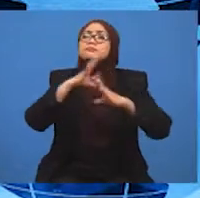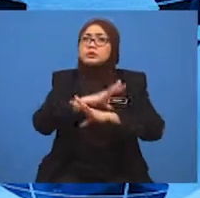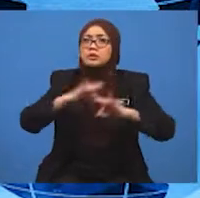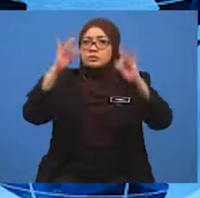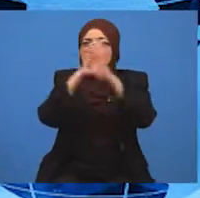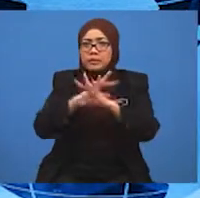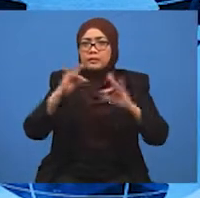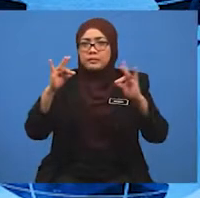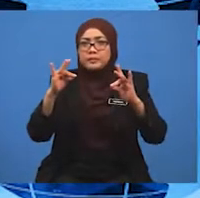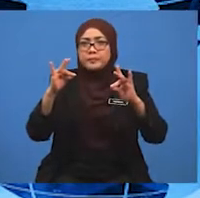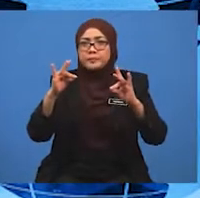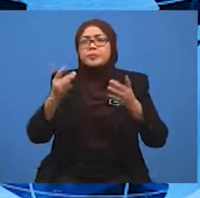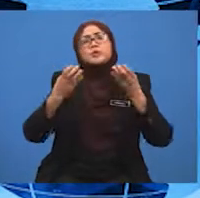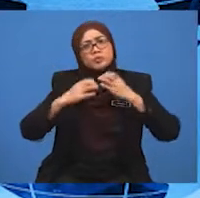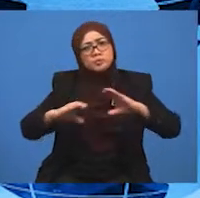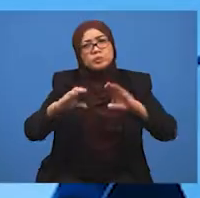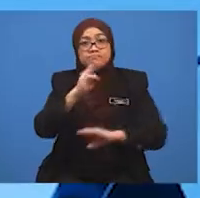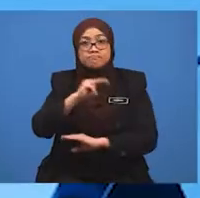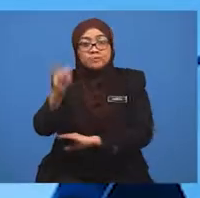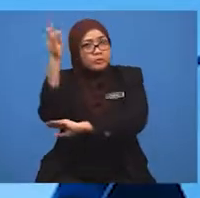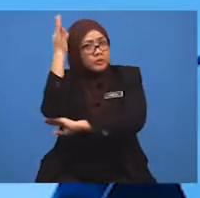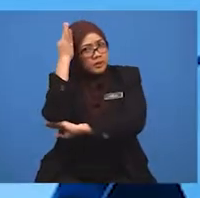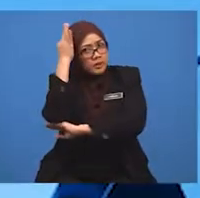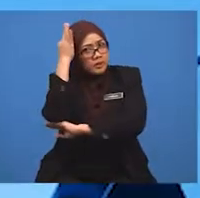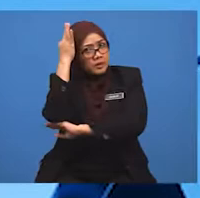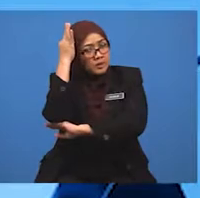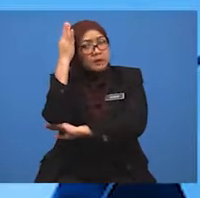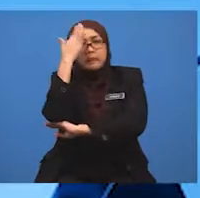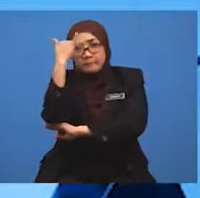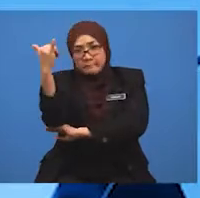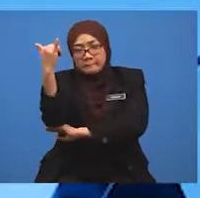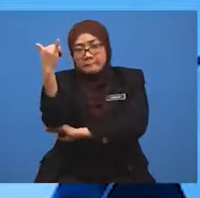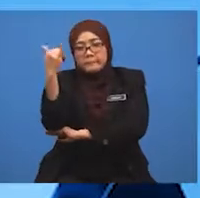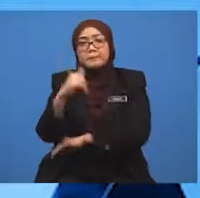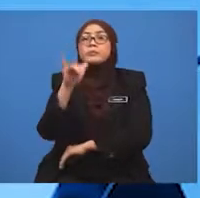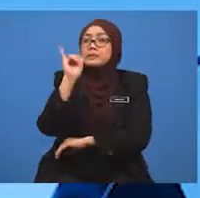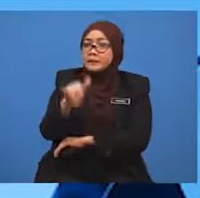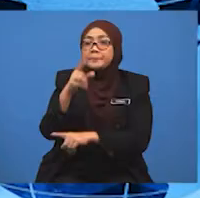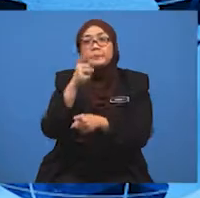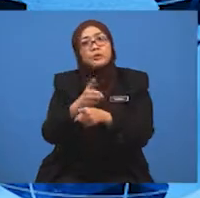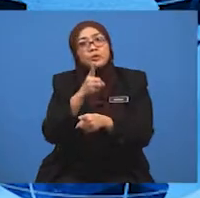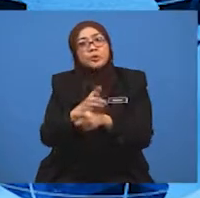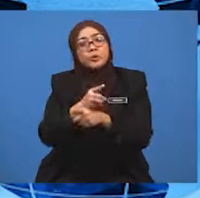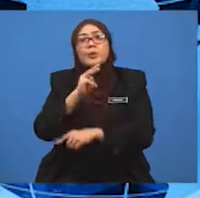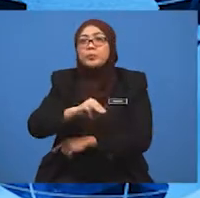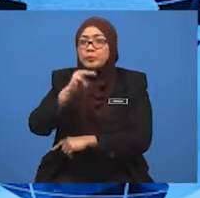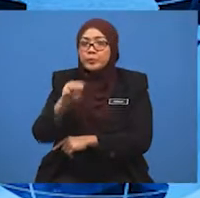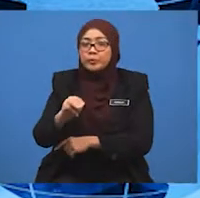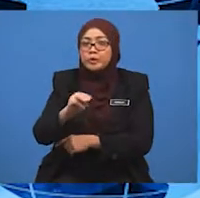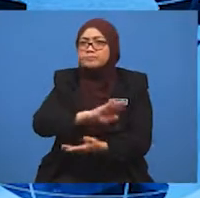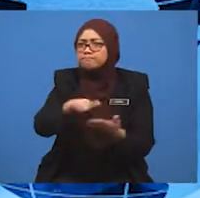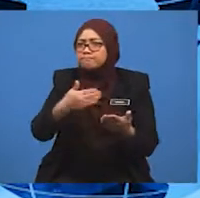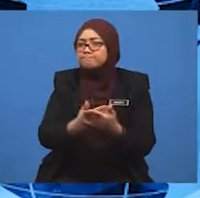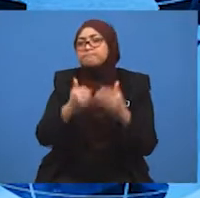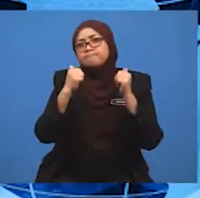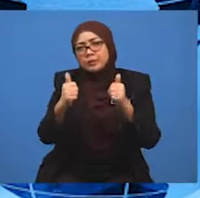Cuba murid-murid fikirkan. Ya, betul. Murid-murid, bagusnya jawapan